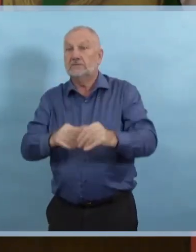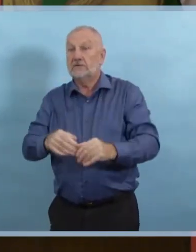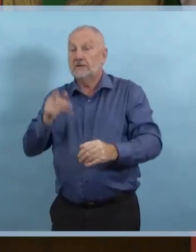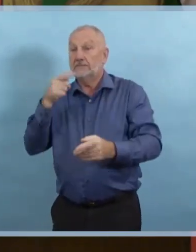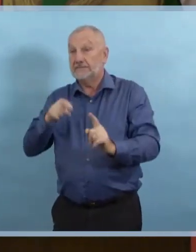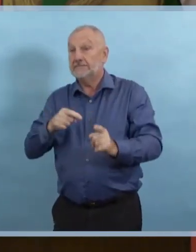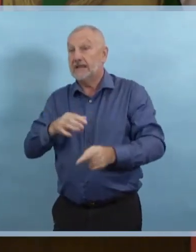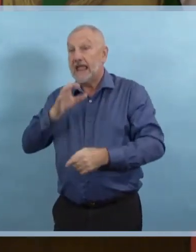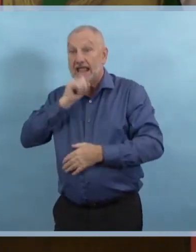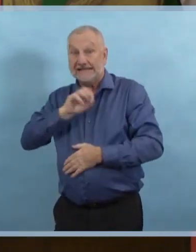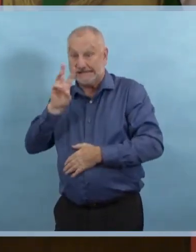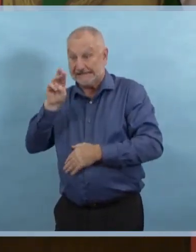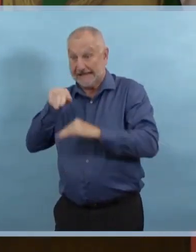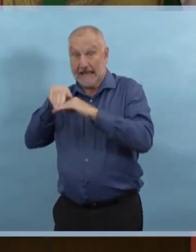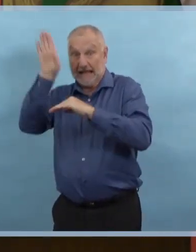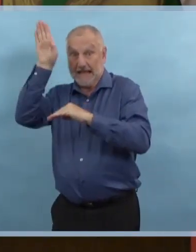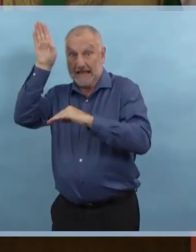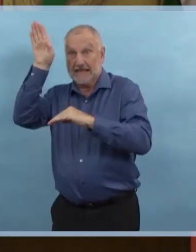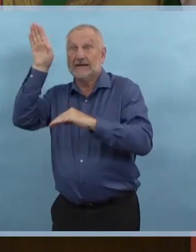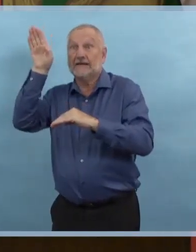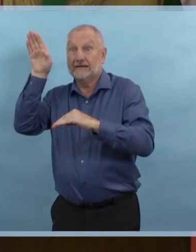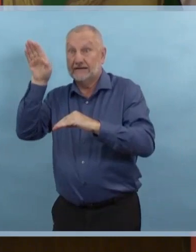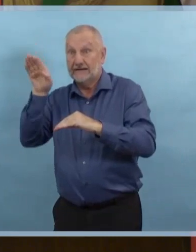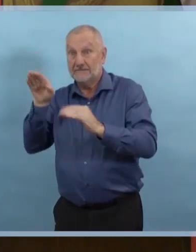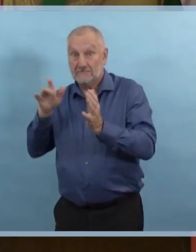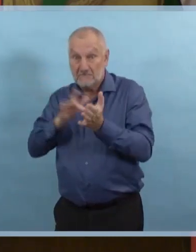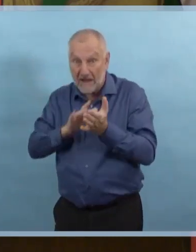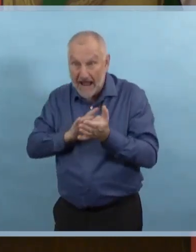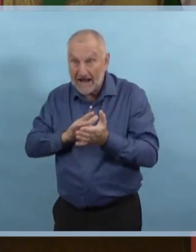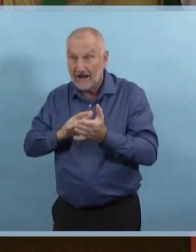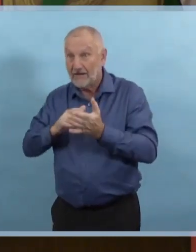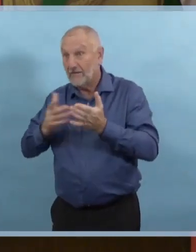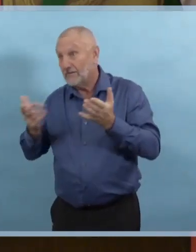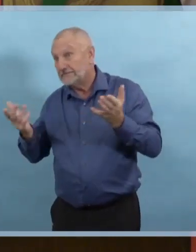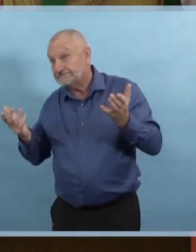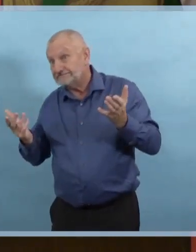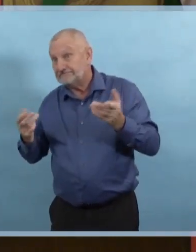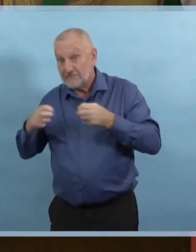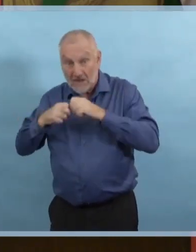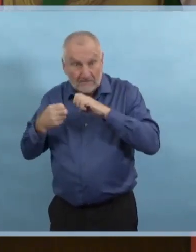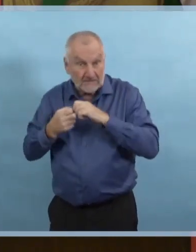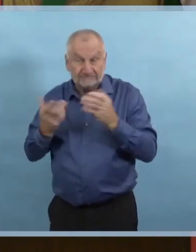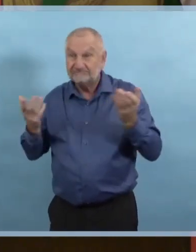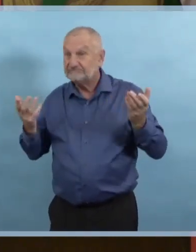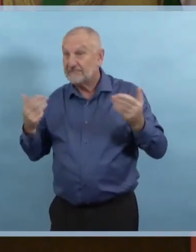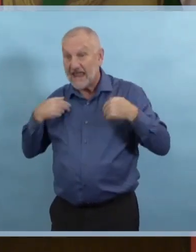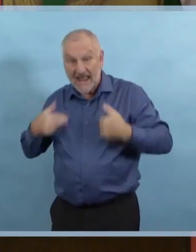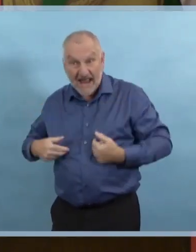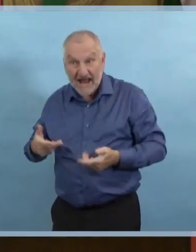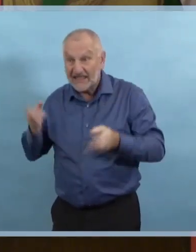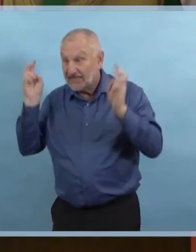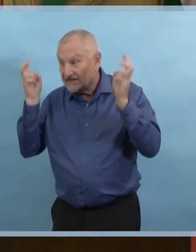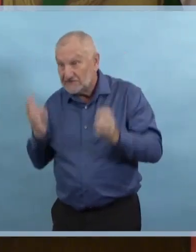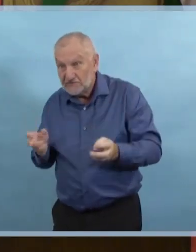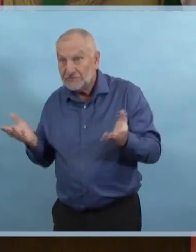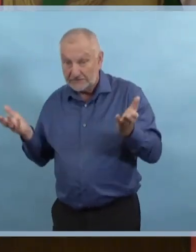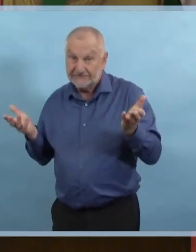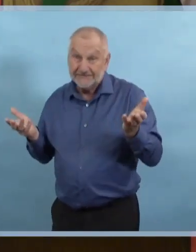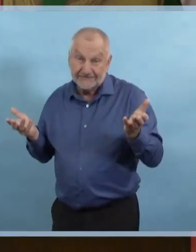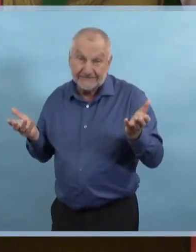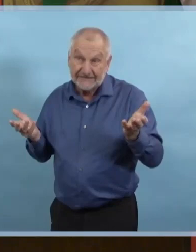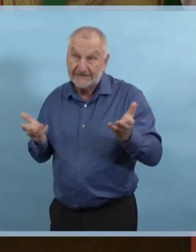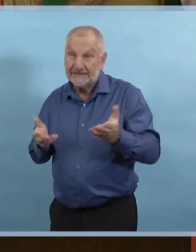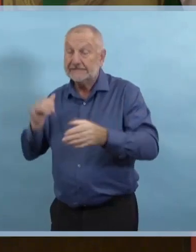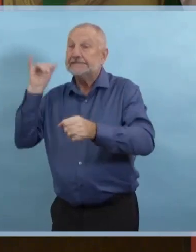réduire le risque d'être exposé au virus. Donc, bien que ces chiffres sont inquiétants et ça nous fait prendre un moment